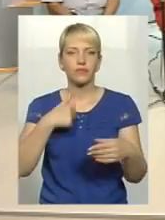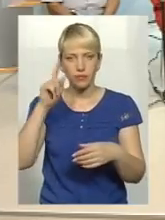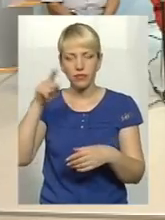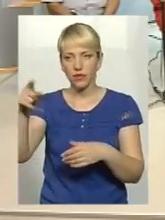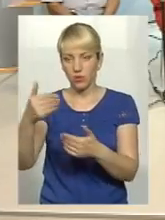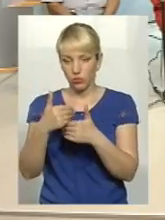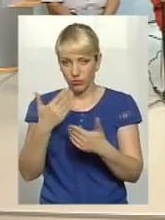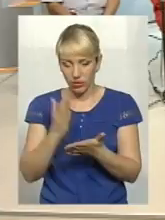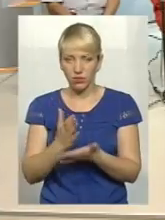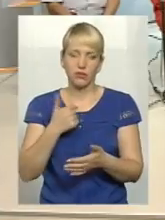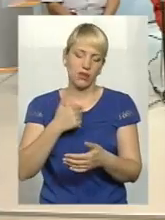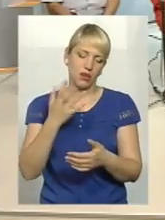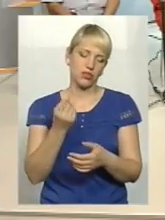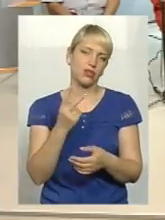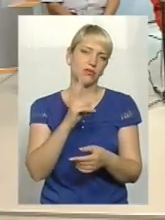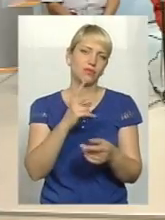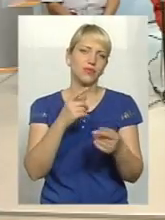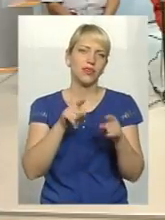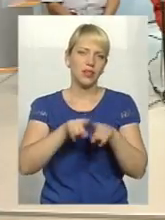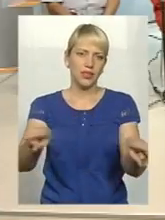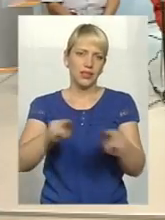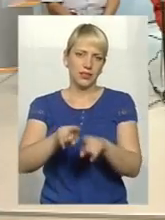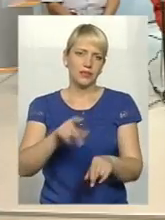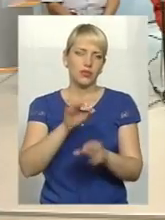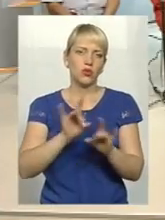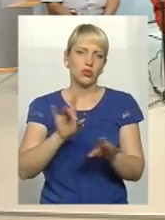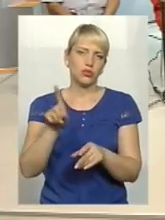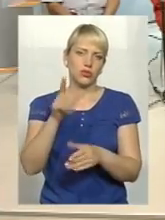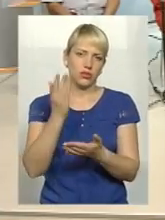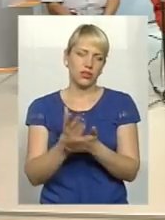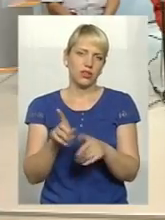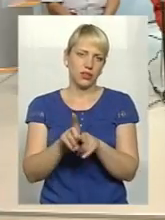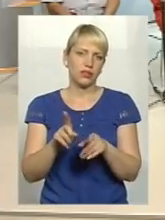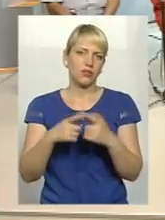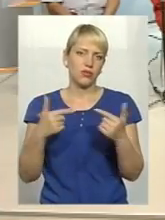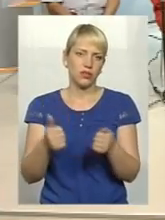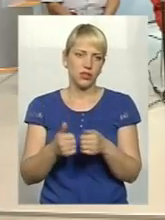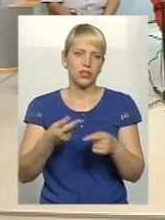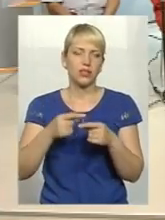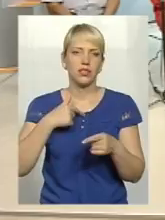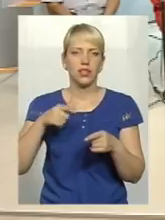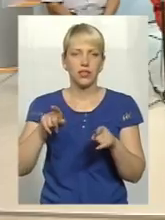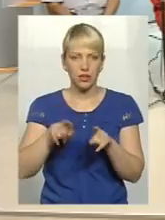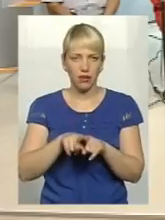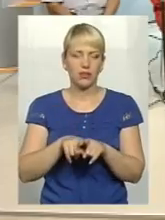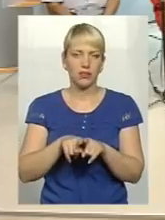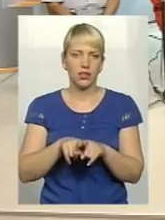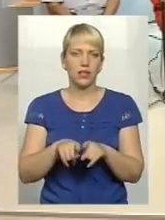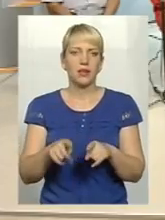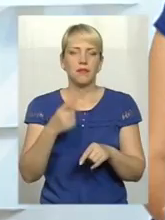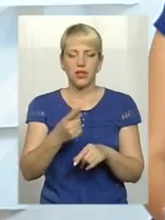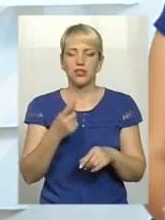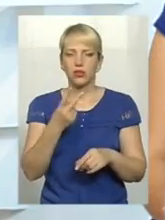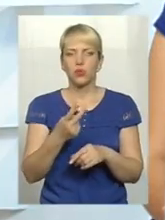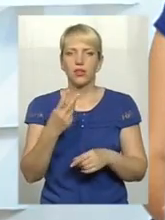допомогли, я хочу комусь ще надати. І зараз отаким потоком, воно в принципі, здебільшого, перша, друга,